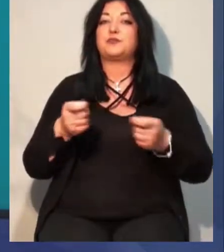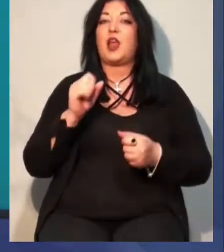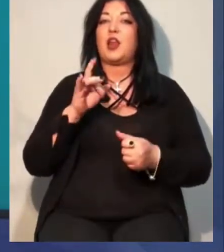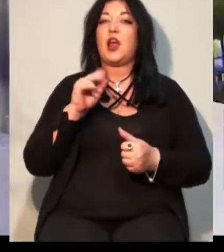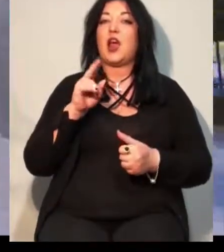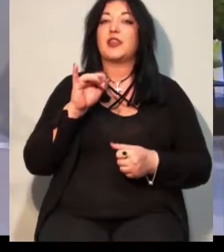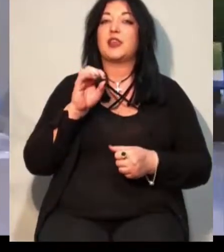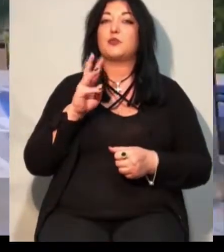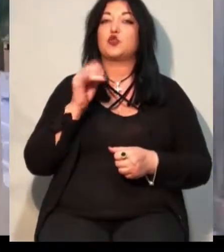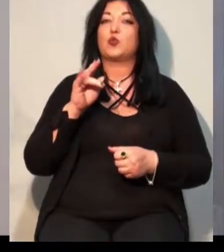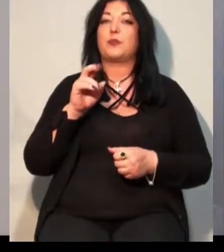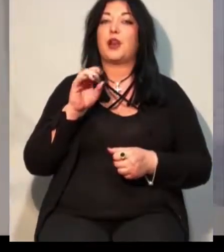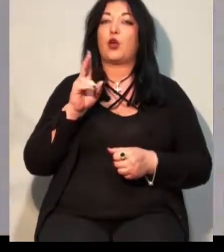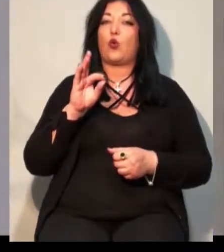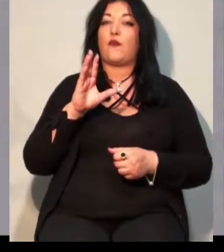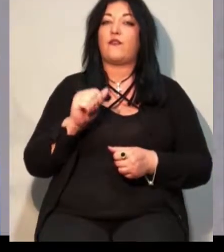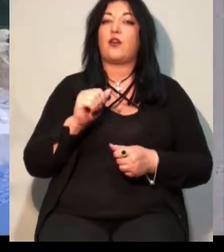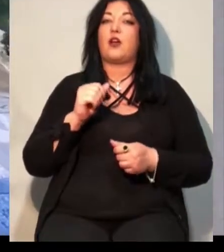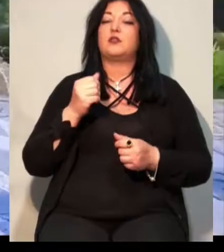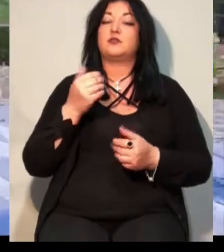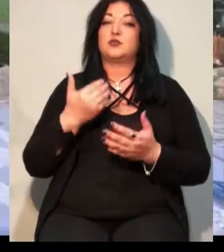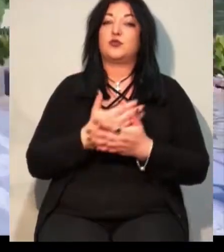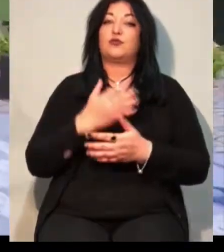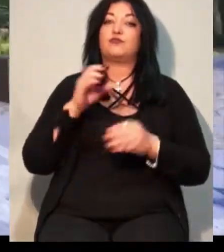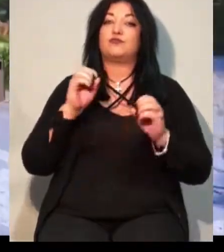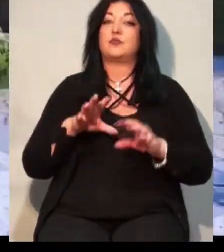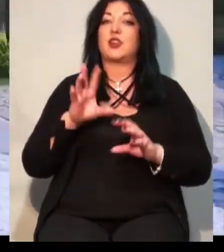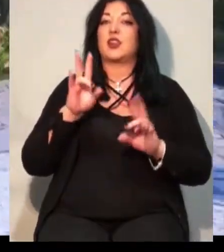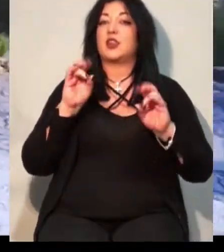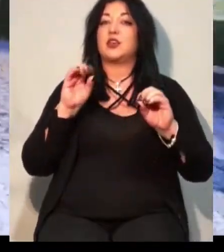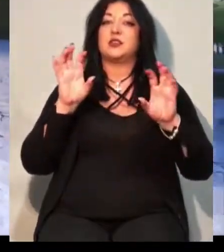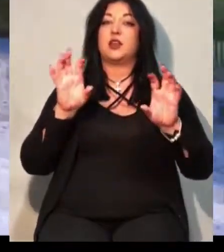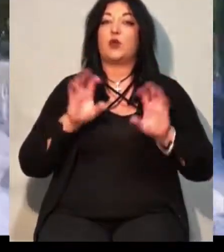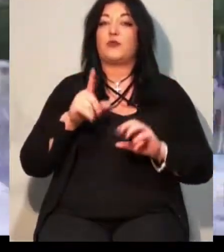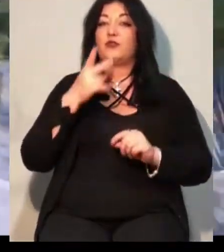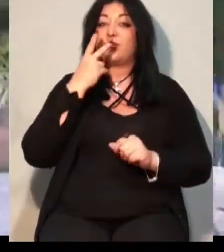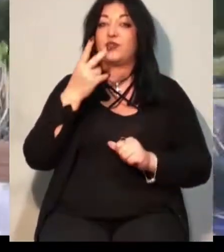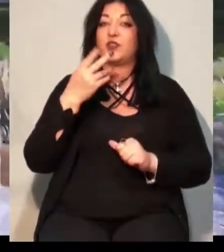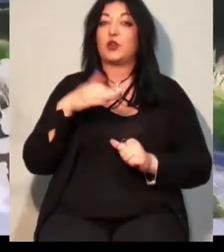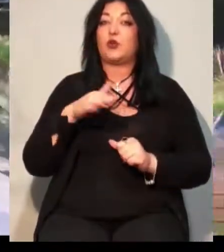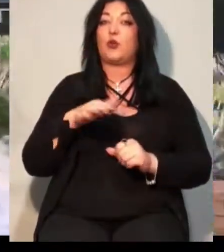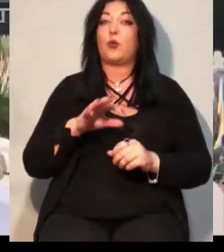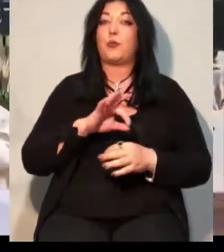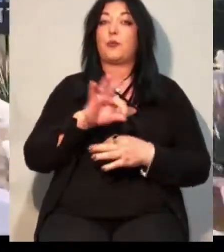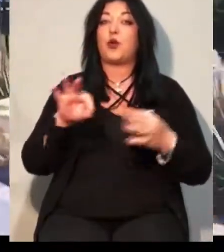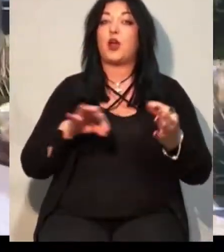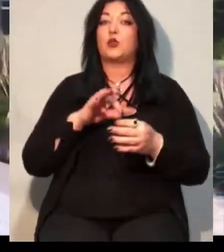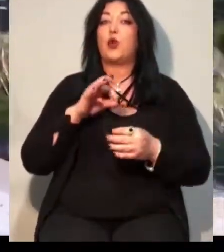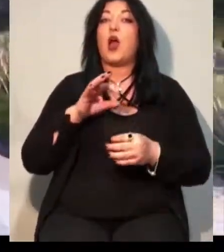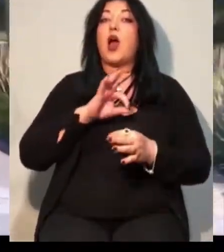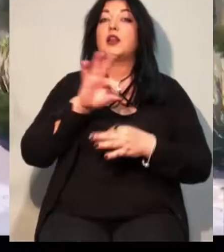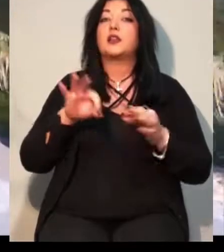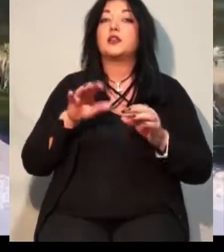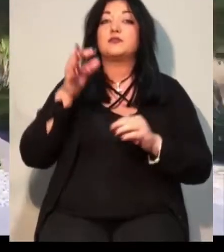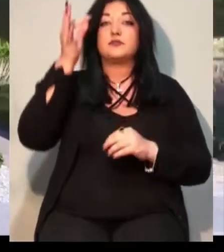визнає рішення виконкому законним. На екрані ви бачите відео проєкту. Архітектори наголошують на тому, що територія